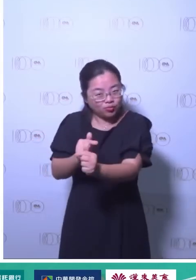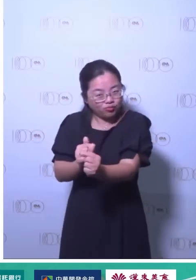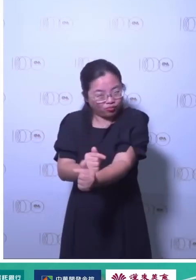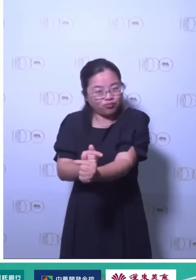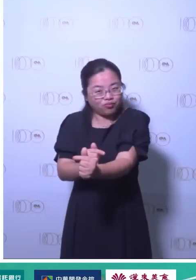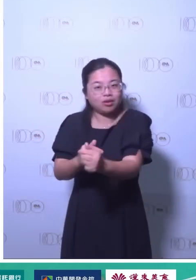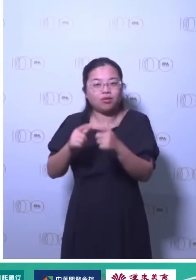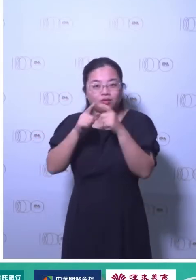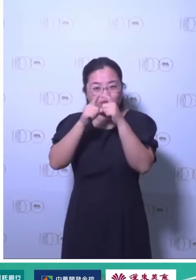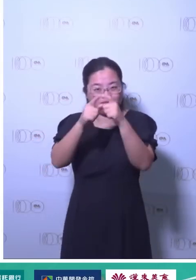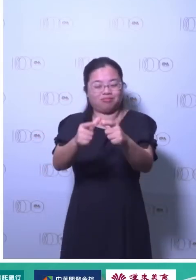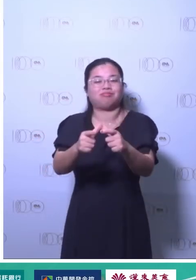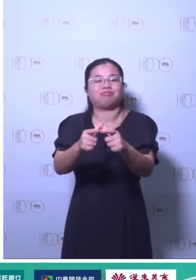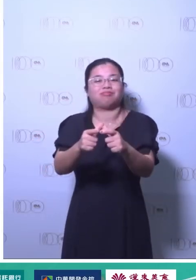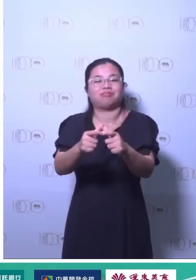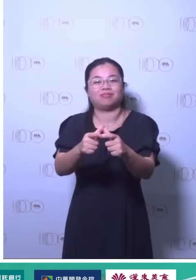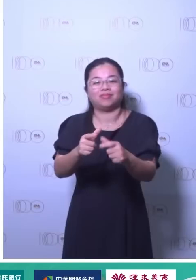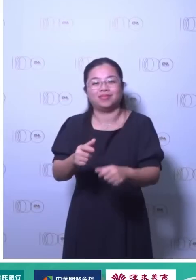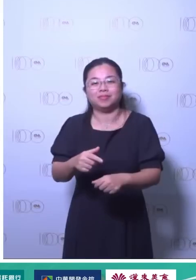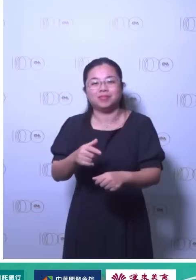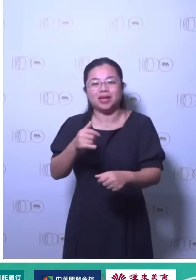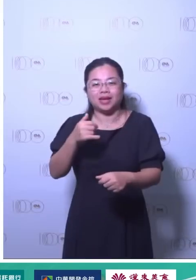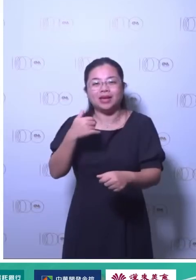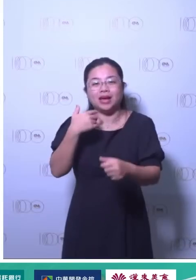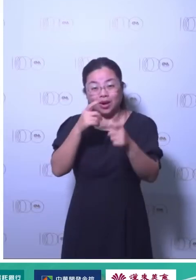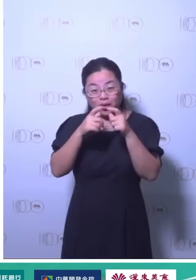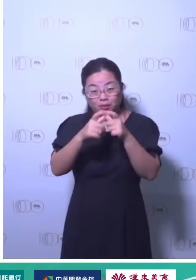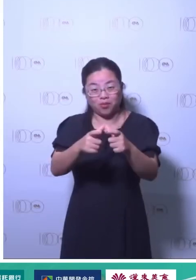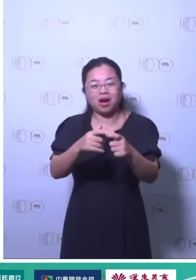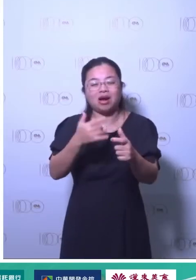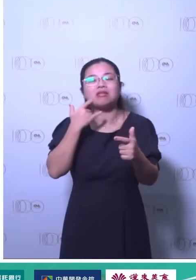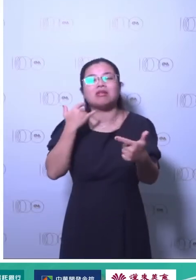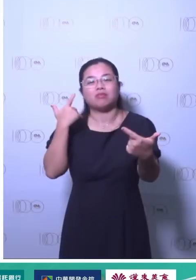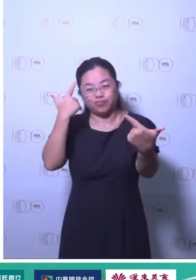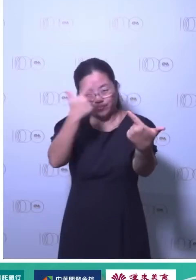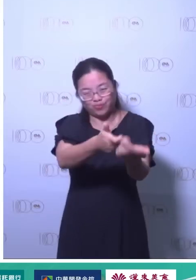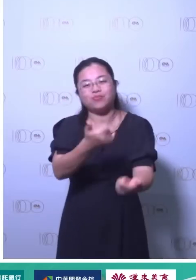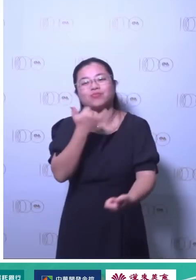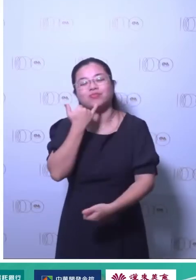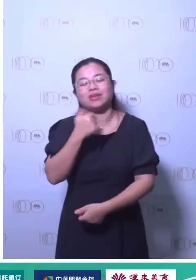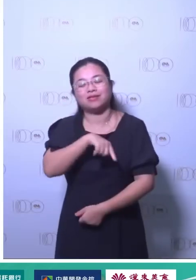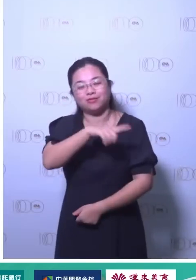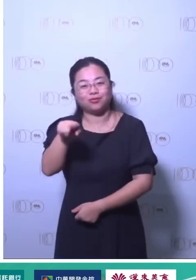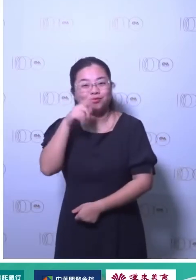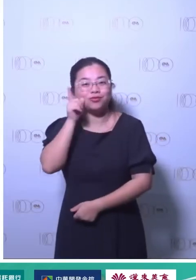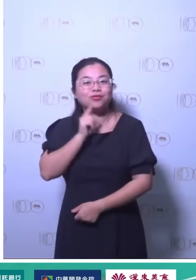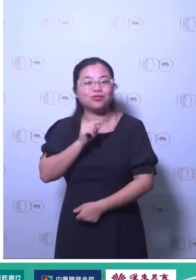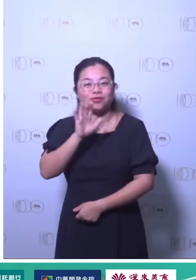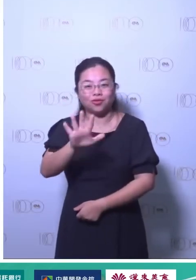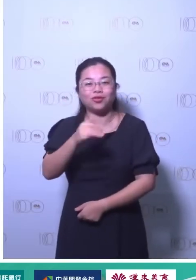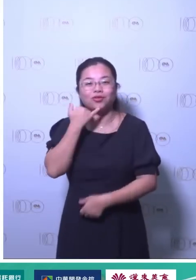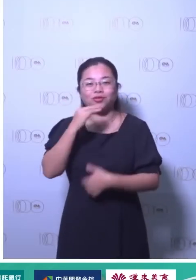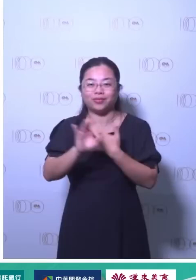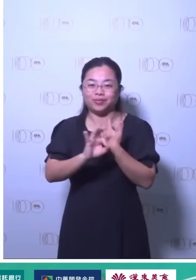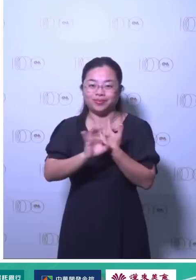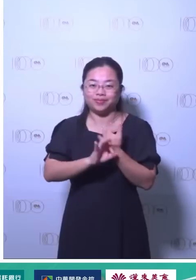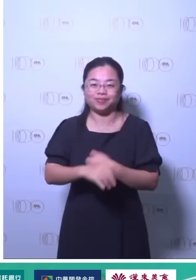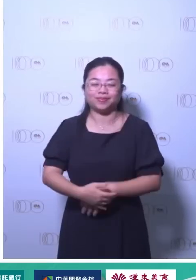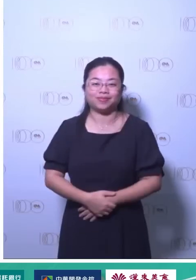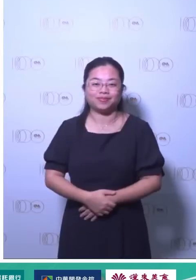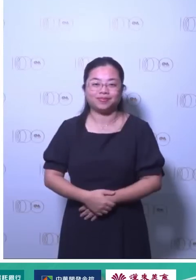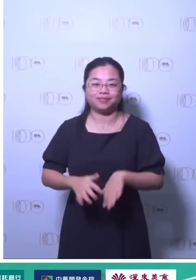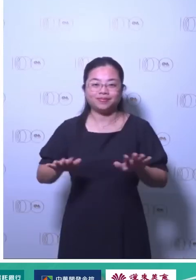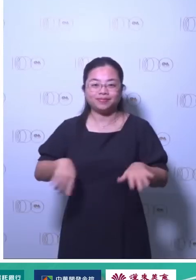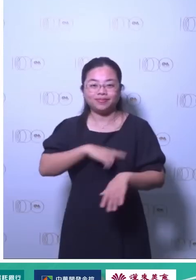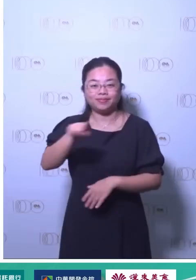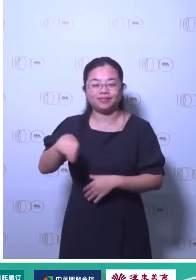的你不要问他一些什么尖锐的政治问题他也不会回答你但是他要调教就意思是说你问的越多他慢慢学习的